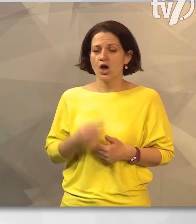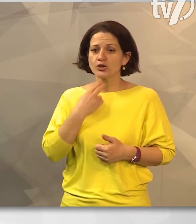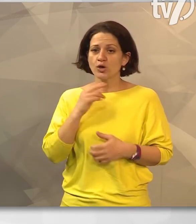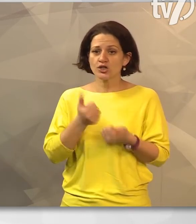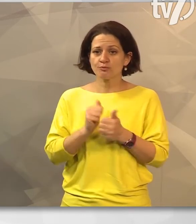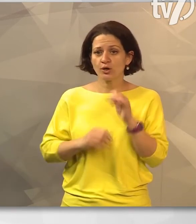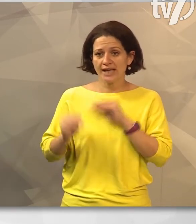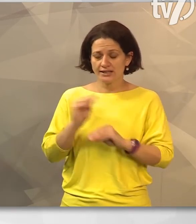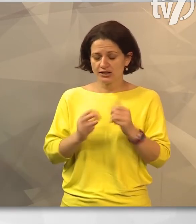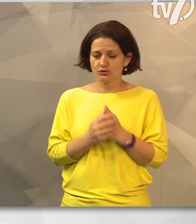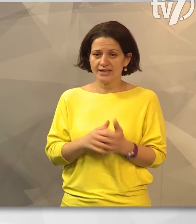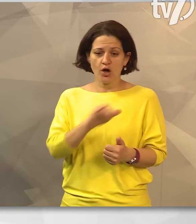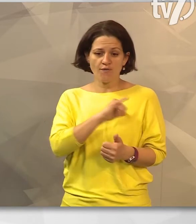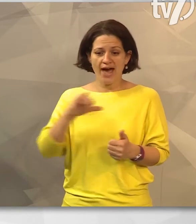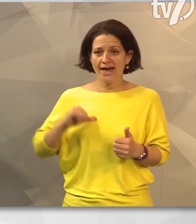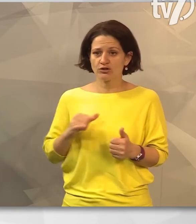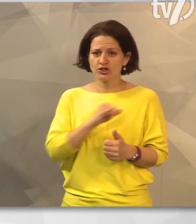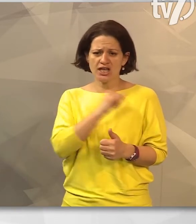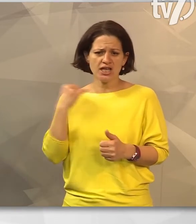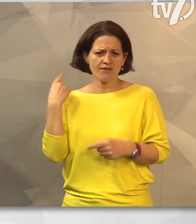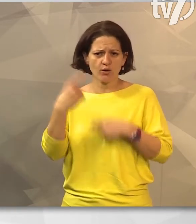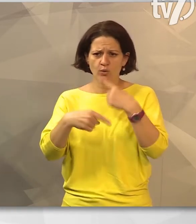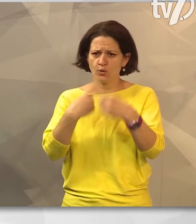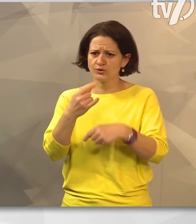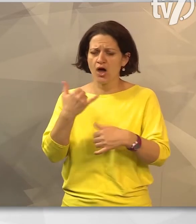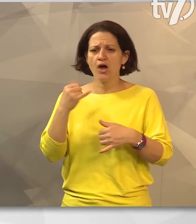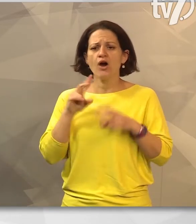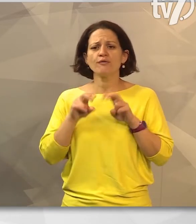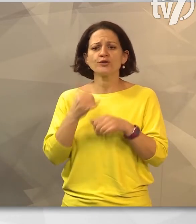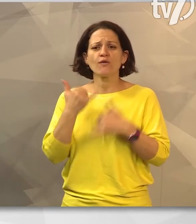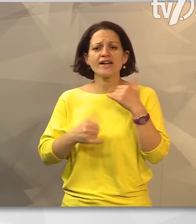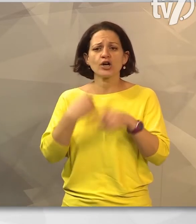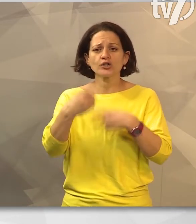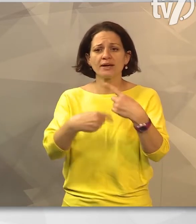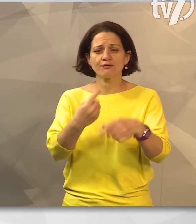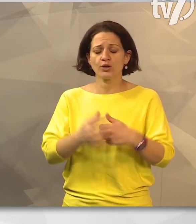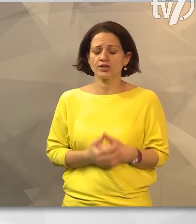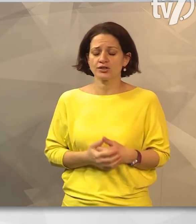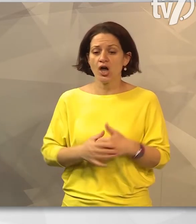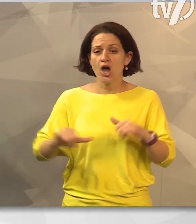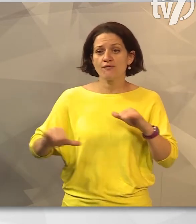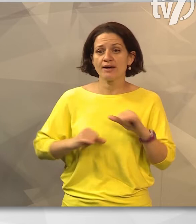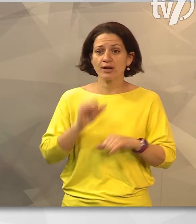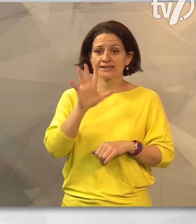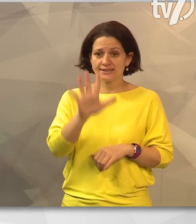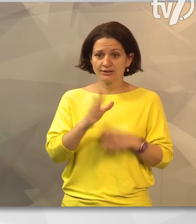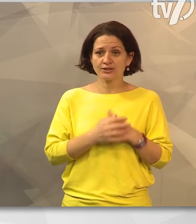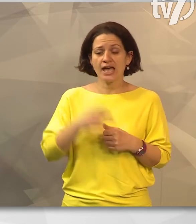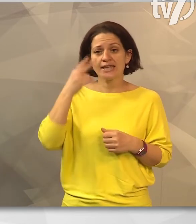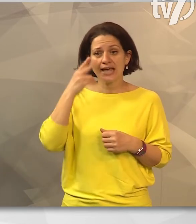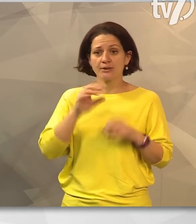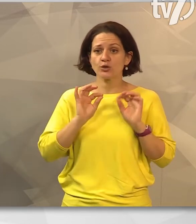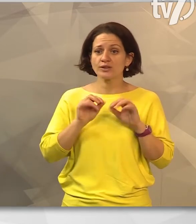A Gyulai Sportegyesület a városban évek óta zajló futóversenyek hagyományát folytatja a február 15-i